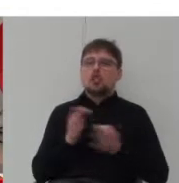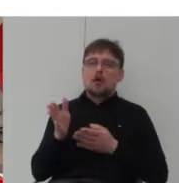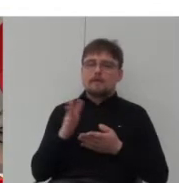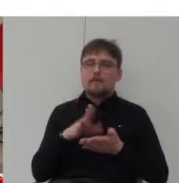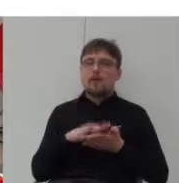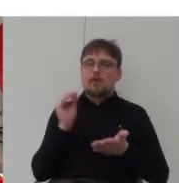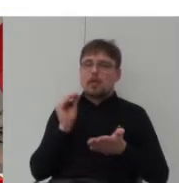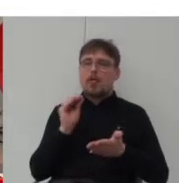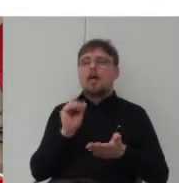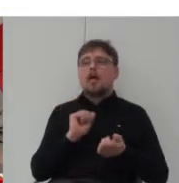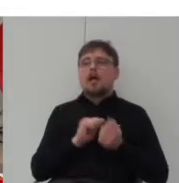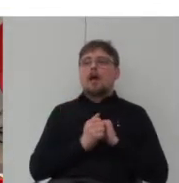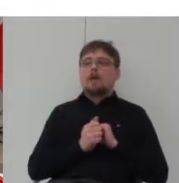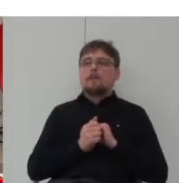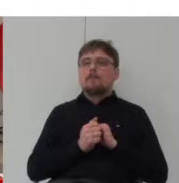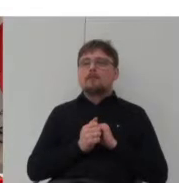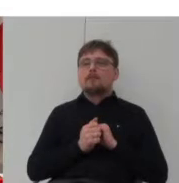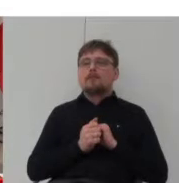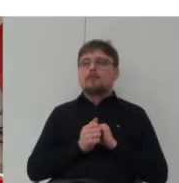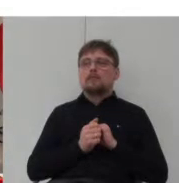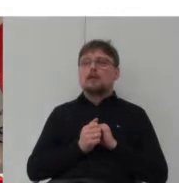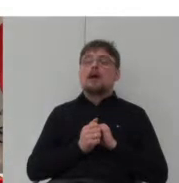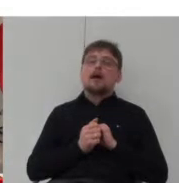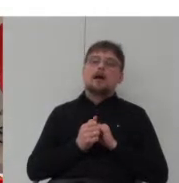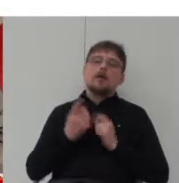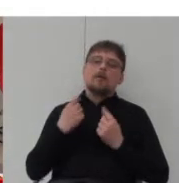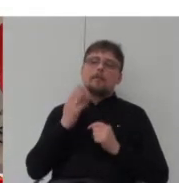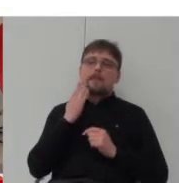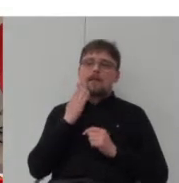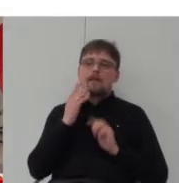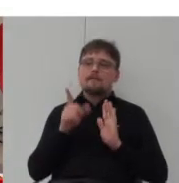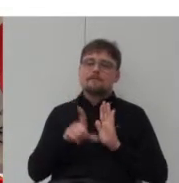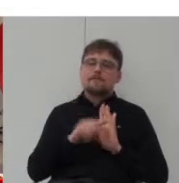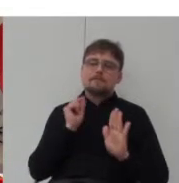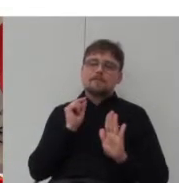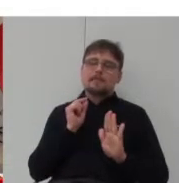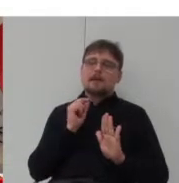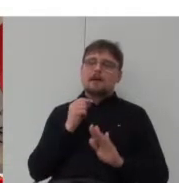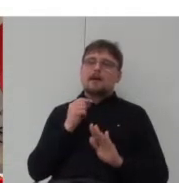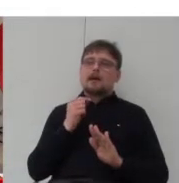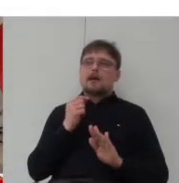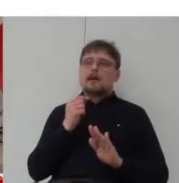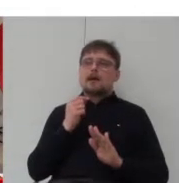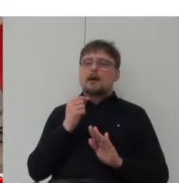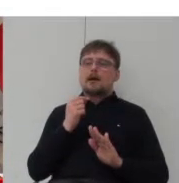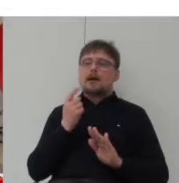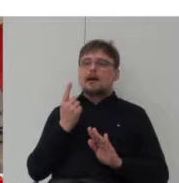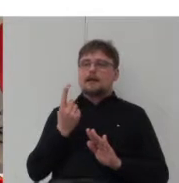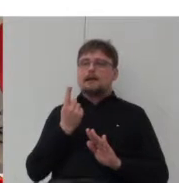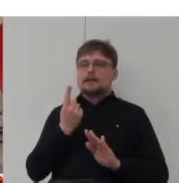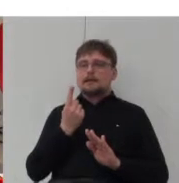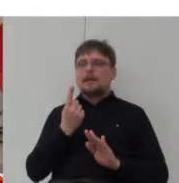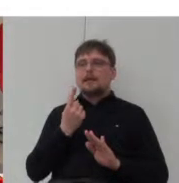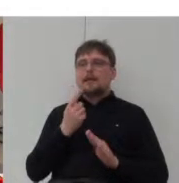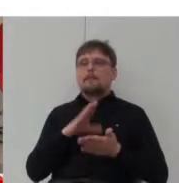lub ewentualnie mieszkańcy wybierają jeden z układów funkcjonalnych domu